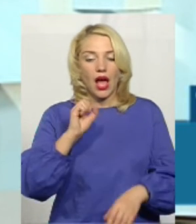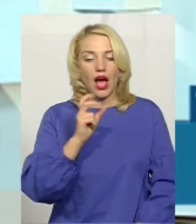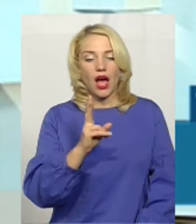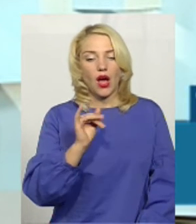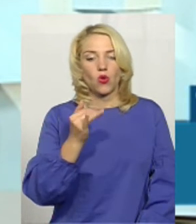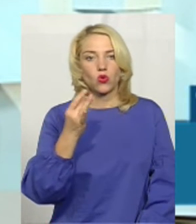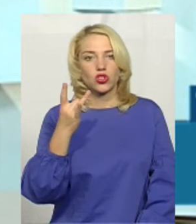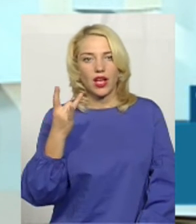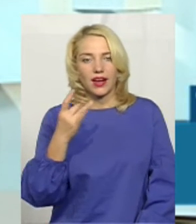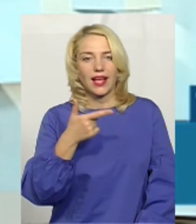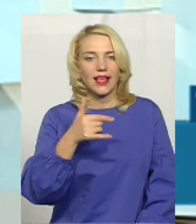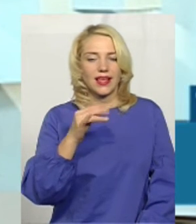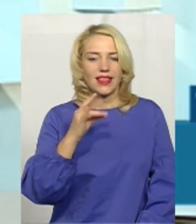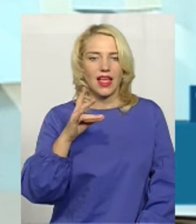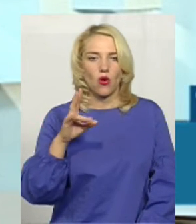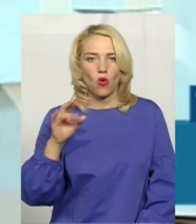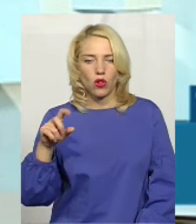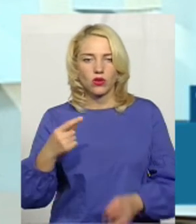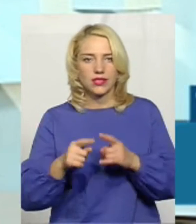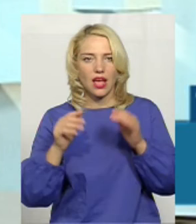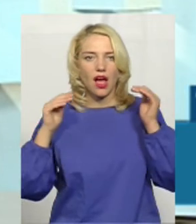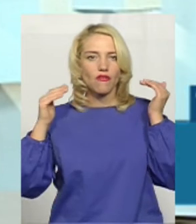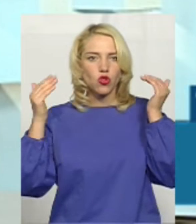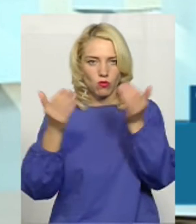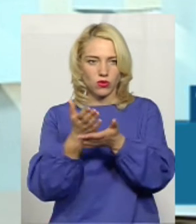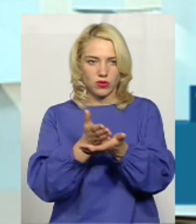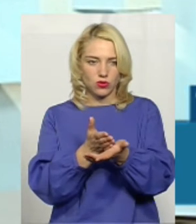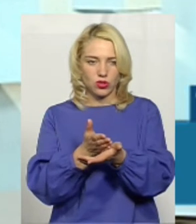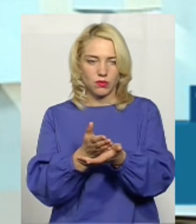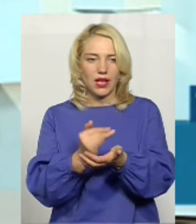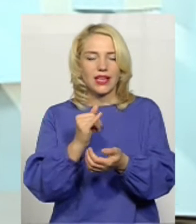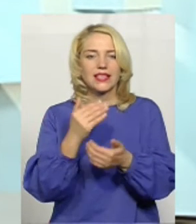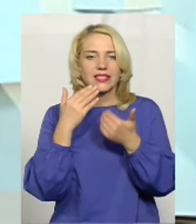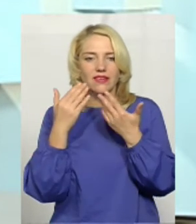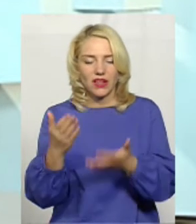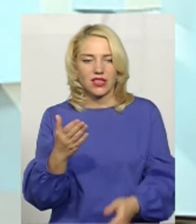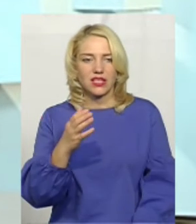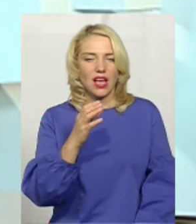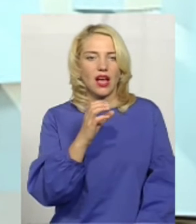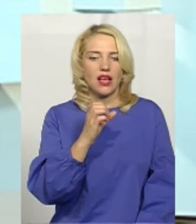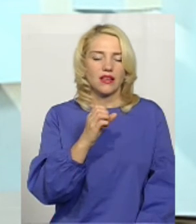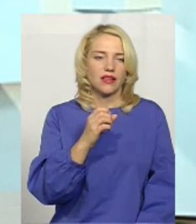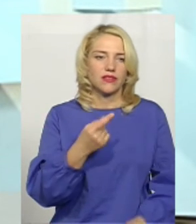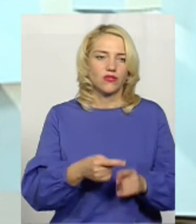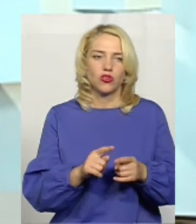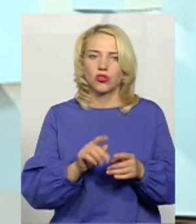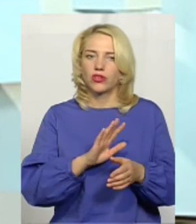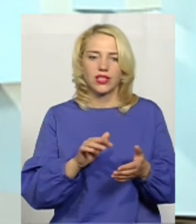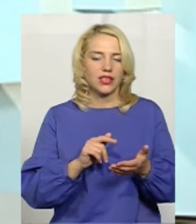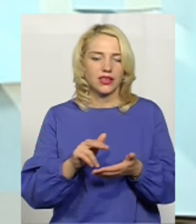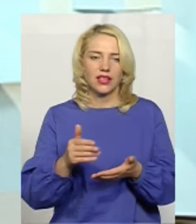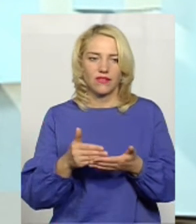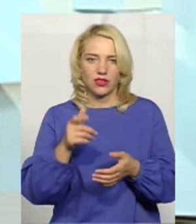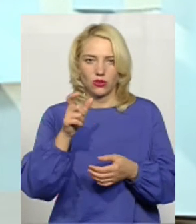є автономна служба, і звернення до кушер-гінекологів, воно не йде від сімейного лікаря.